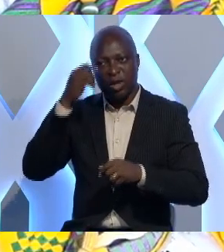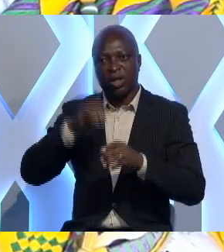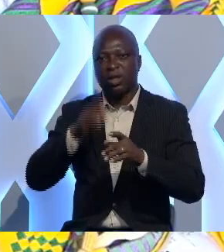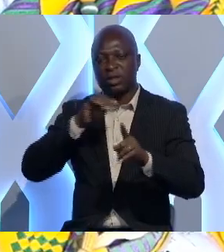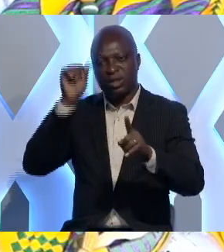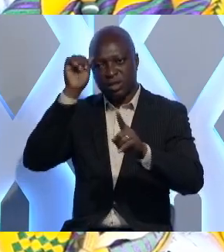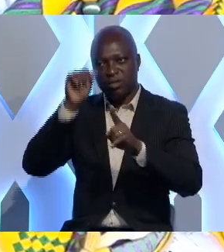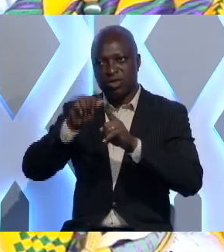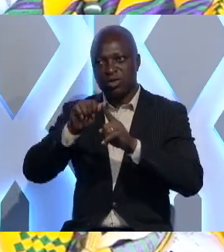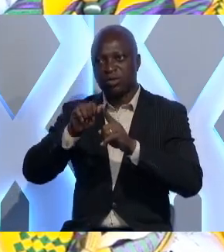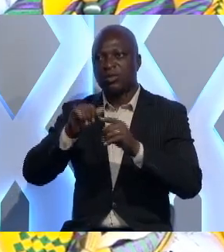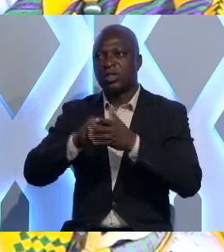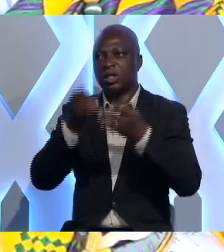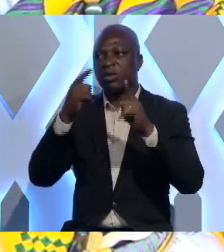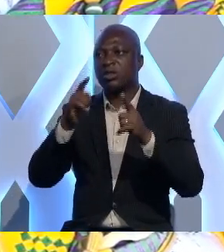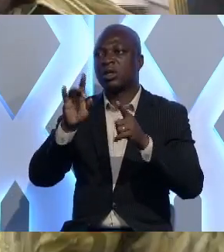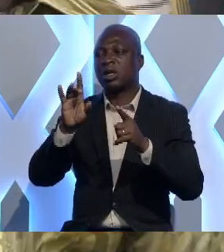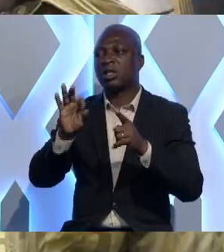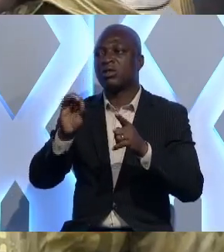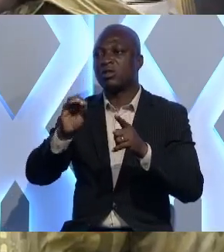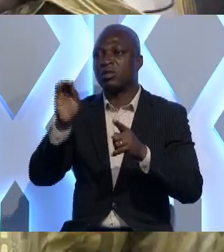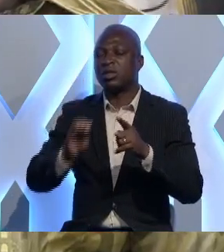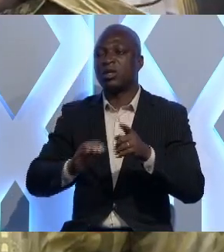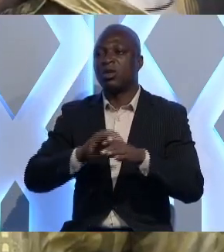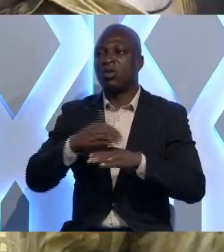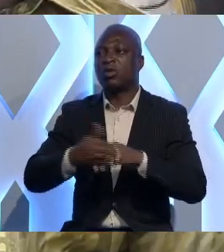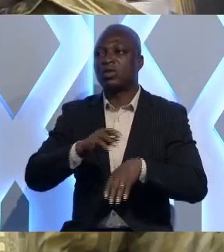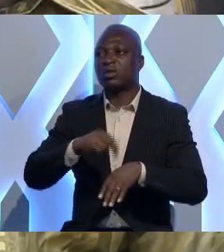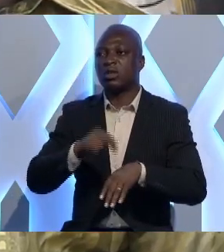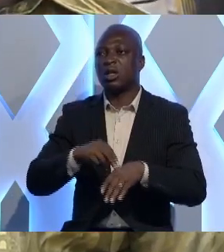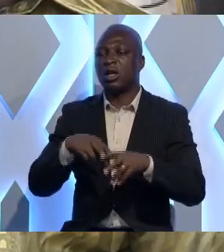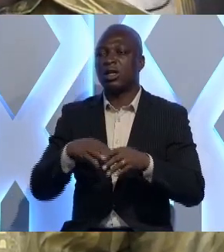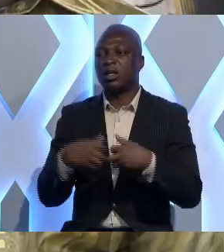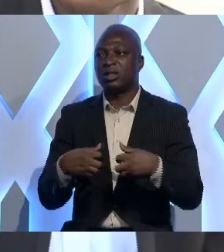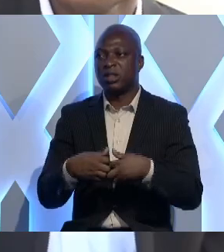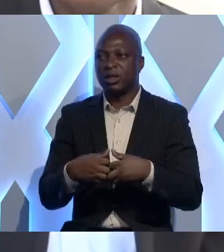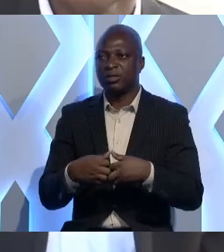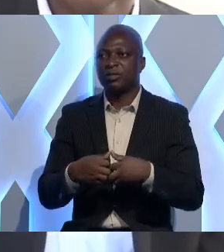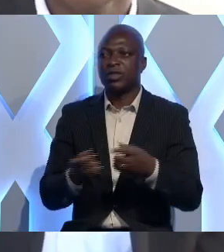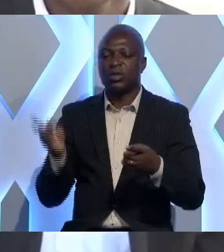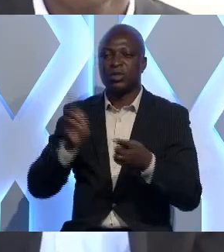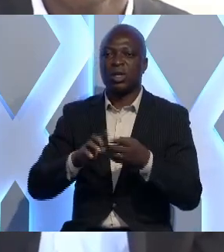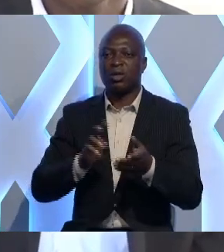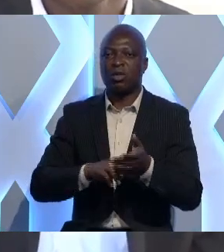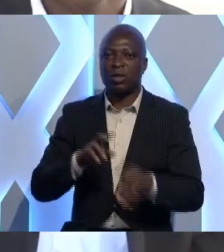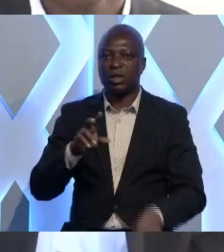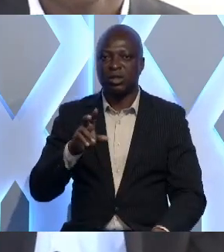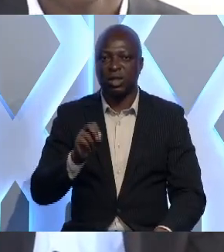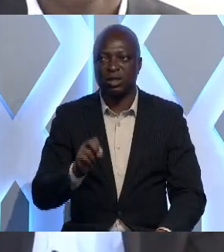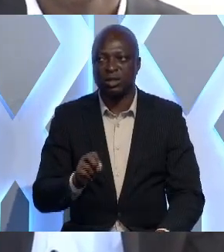ambitions. celle d'atteindre au moins 90% de couverture nationale en électricité d'ici à 2030.